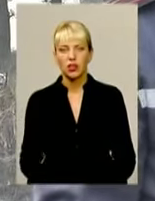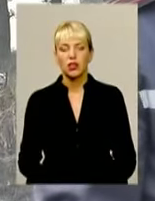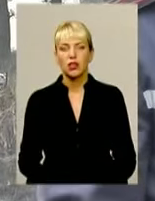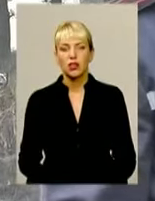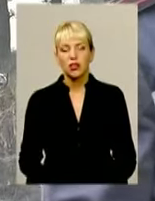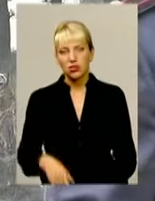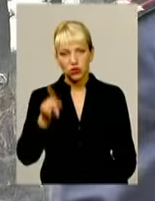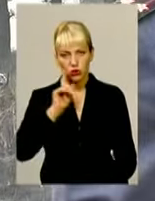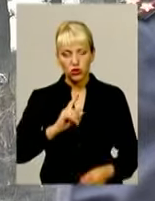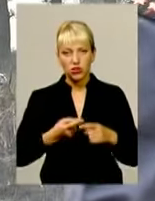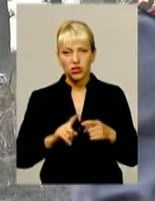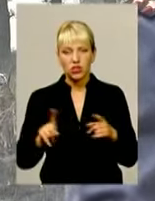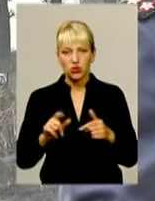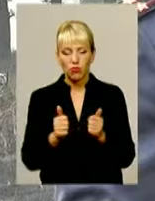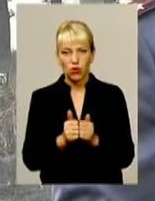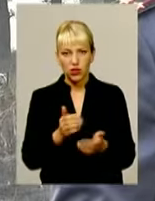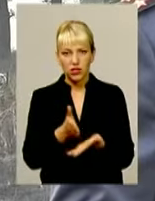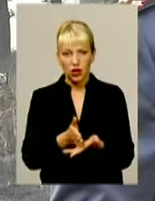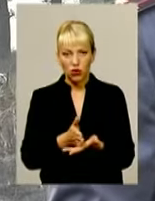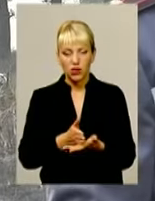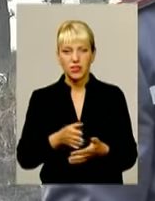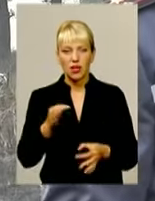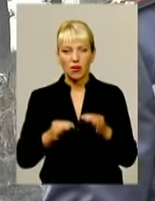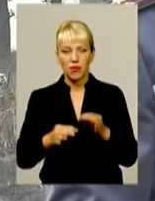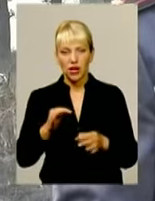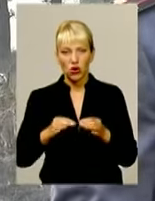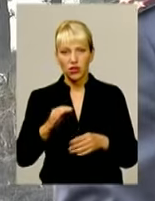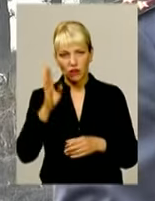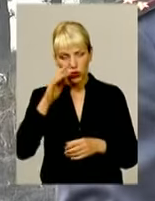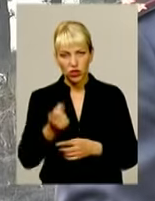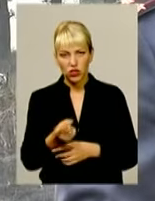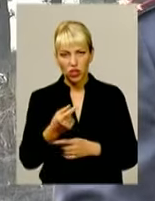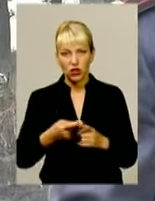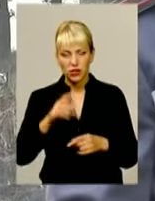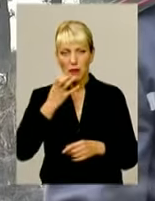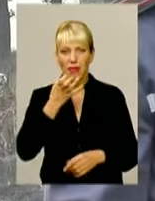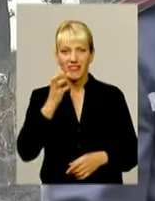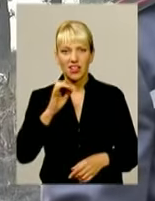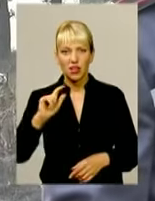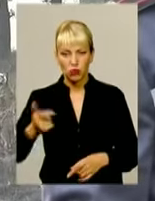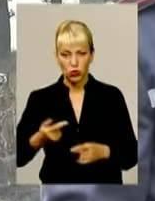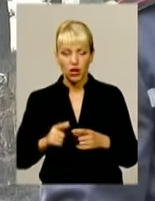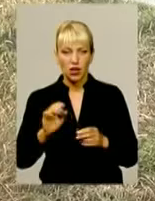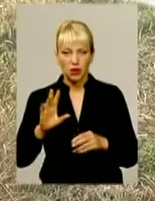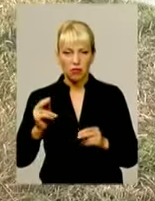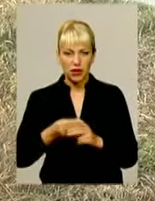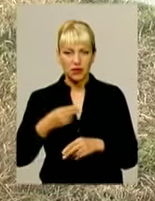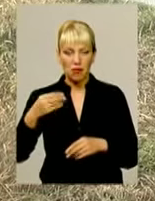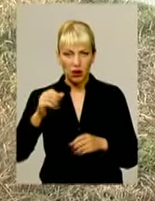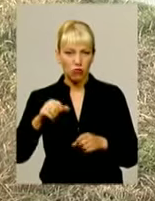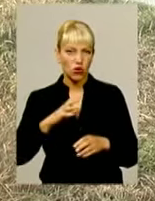Зручно, звичайно, те, що поряд знаходиться природні вододжерело, це річка Південний Буг, воно нас виручає, що ми можемо безперервно подавати воду.